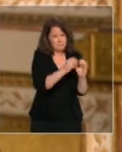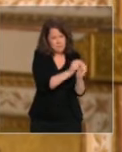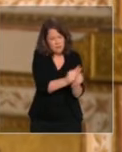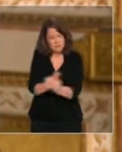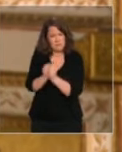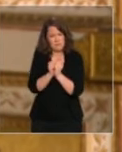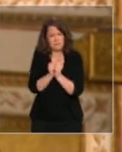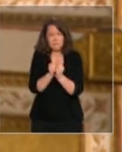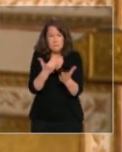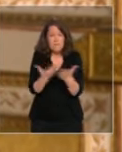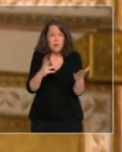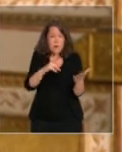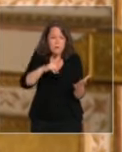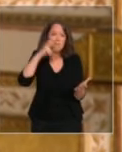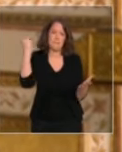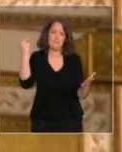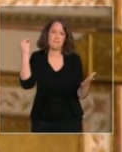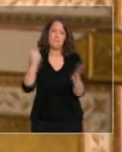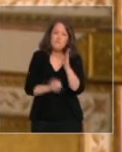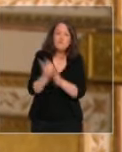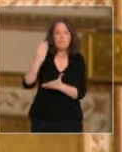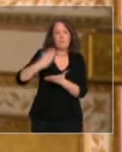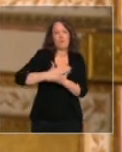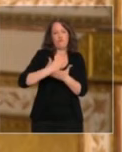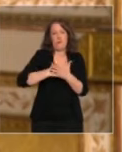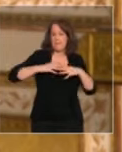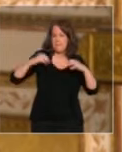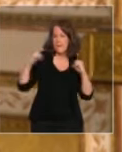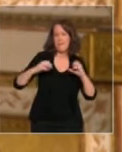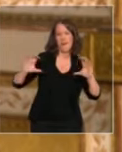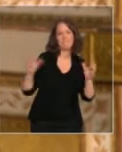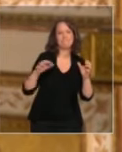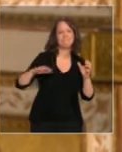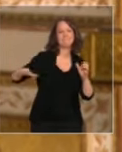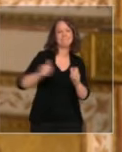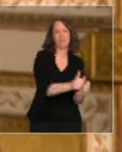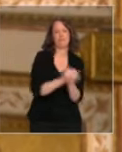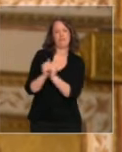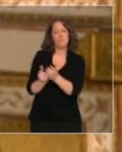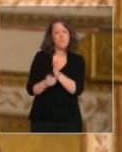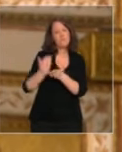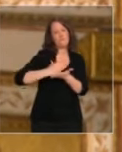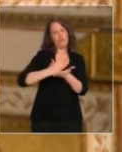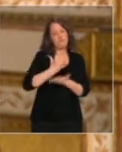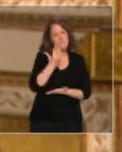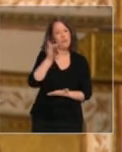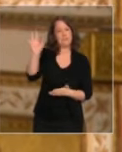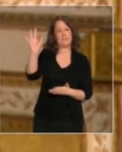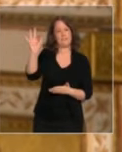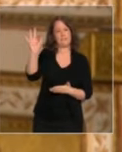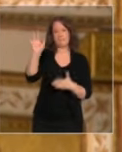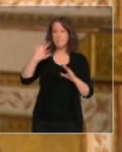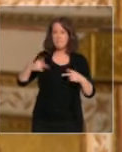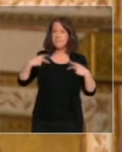bâtir un autre projet dans la concorde. un projet français, une raison de vivre